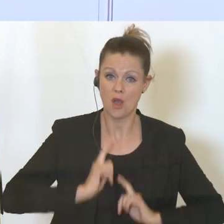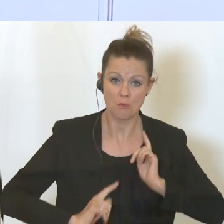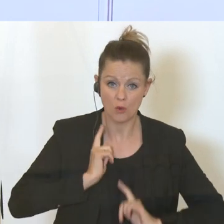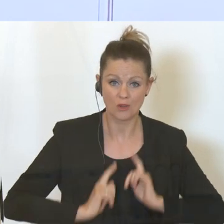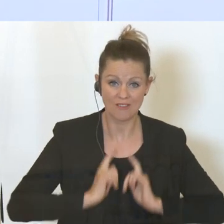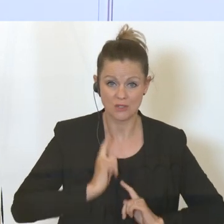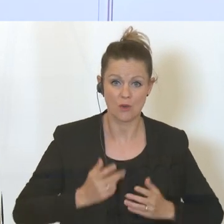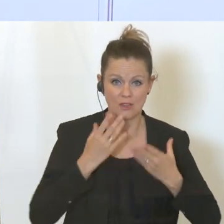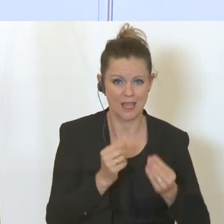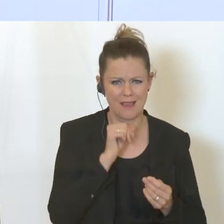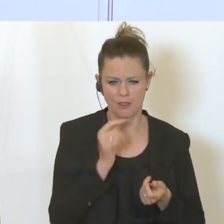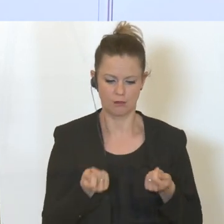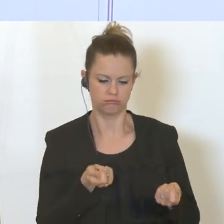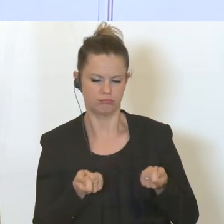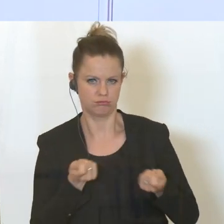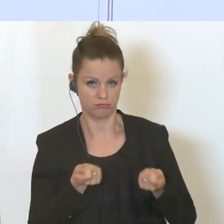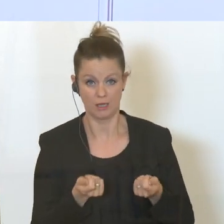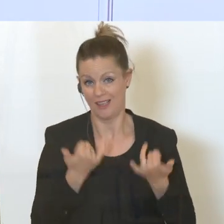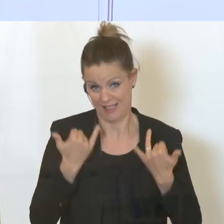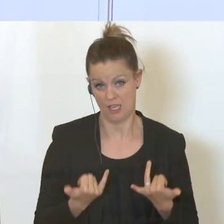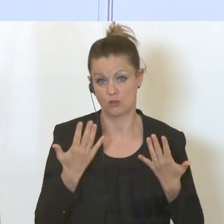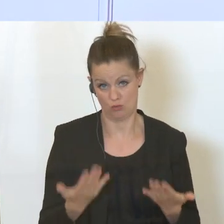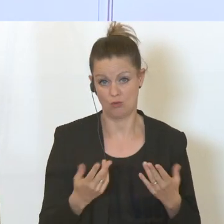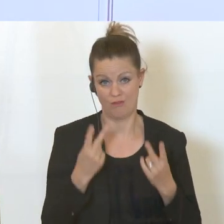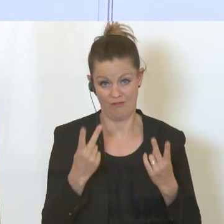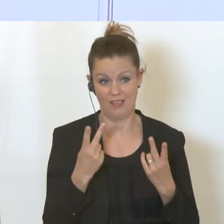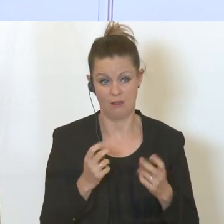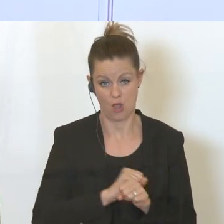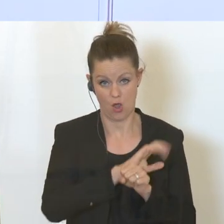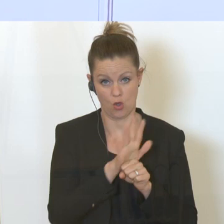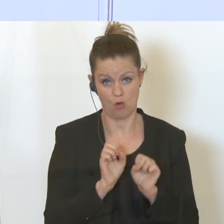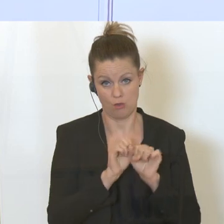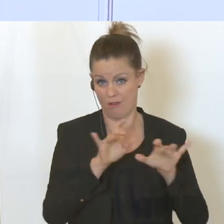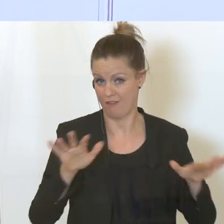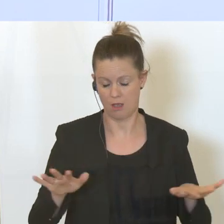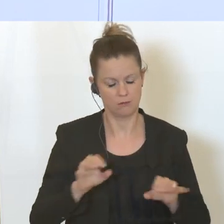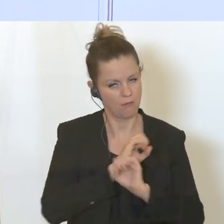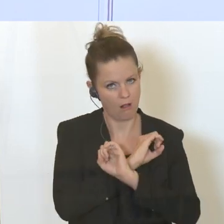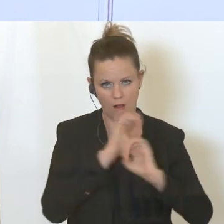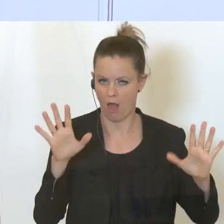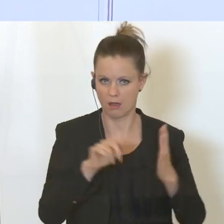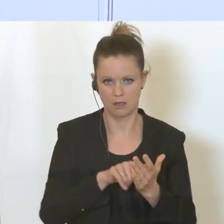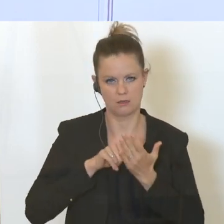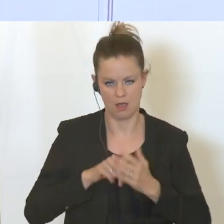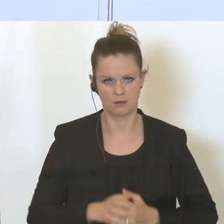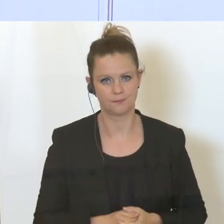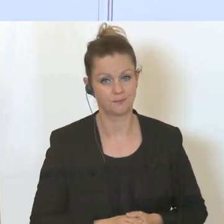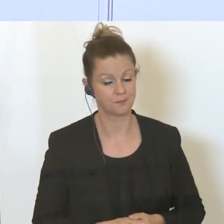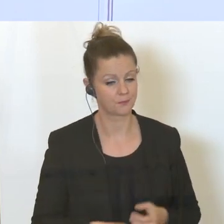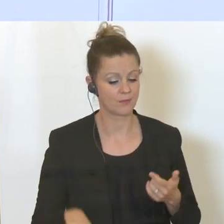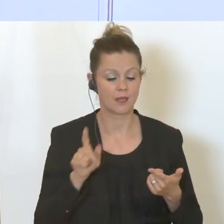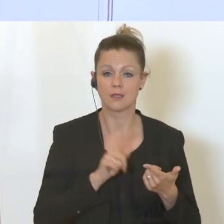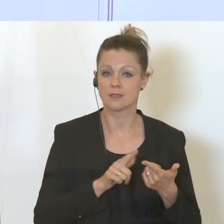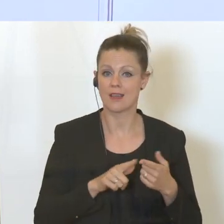regulieren, ist das Gebot der Stunde und der Coronavirus hat uns das ganz deutlich nochmal gemacht. Zweitens,